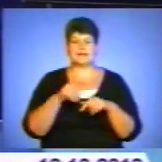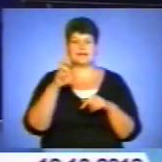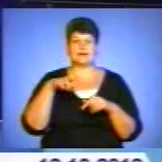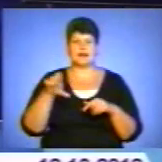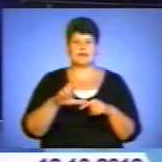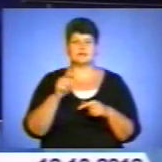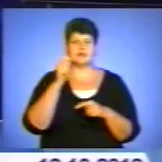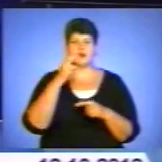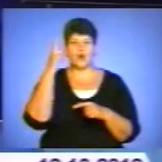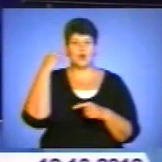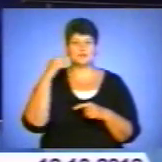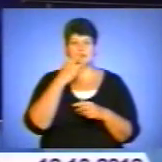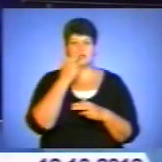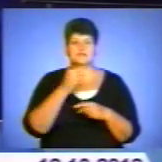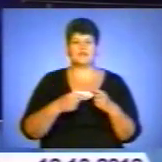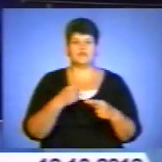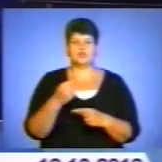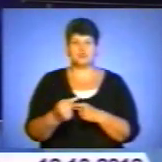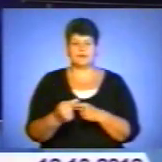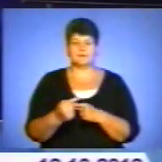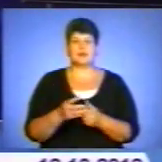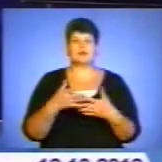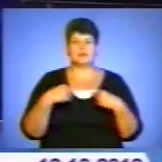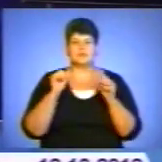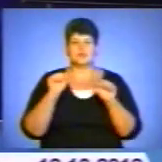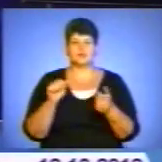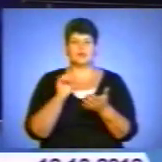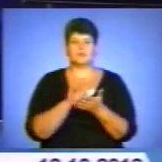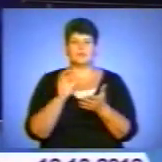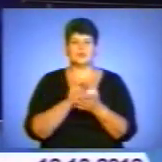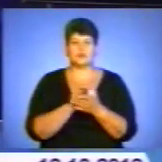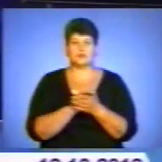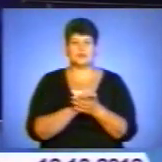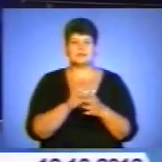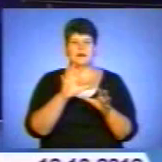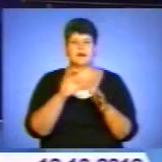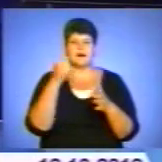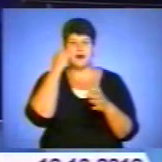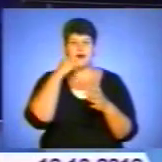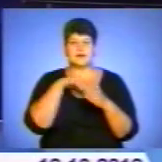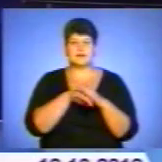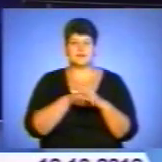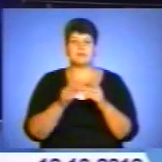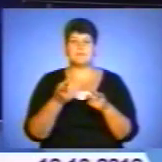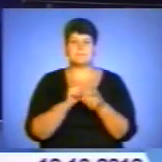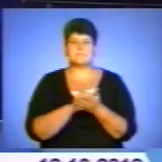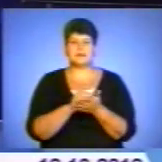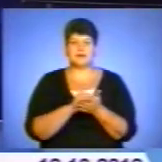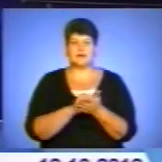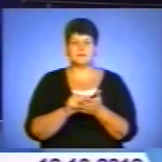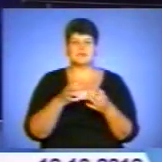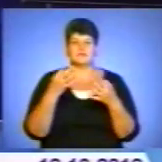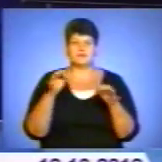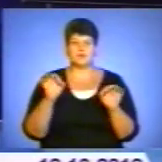звичай». Експозиція дає змогу ознайомитися з архівними матеріалами, що висвітлюють національно-визвольну боротьбу вояків Української повстанської